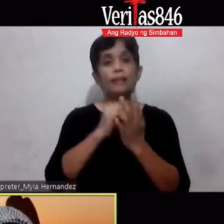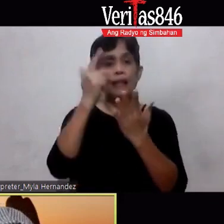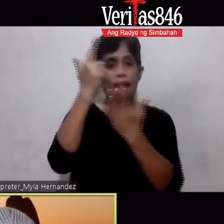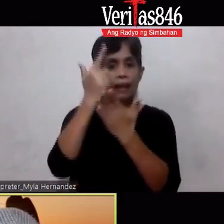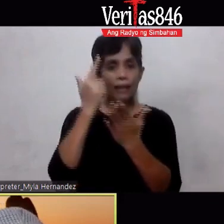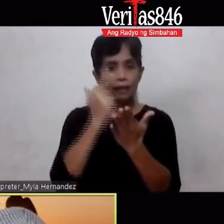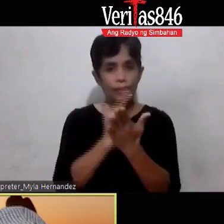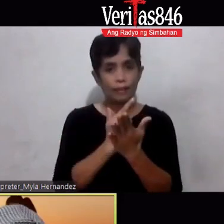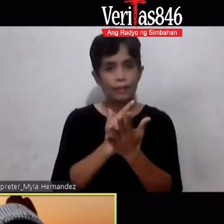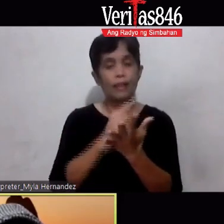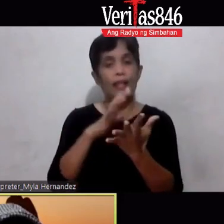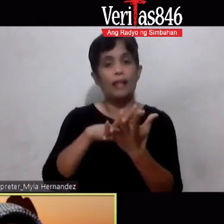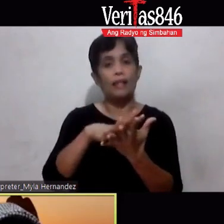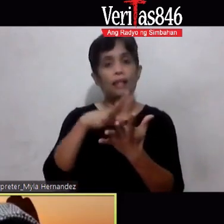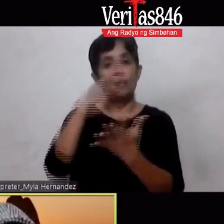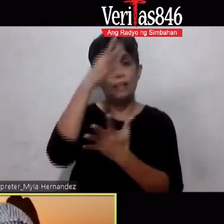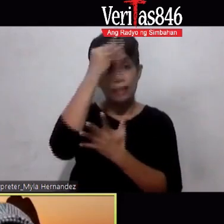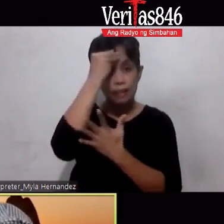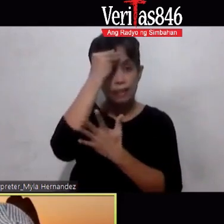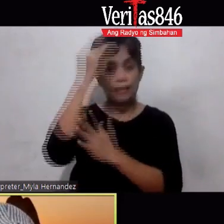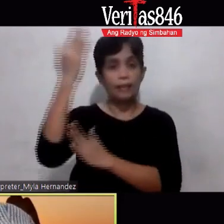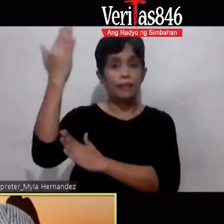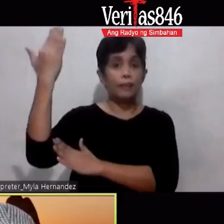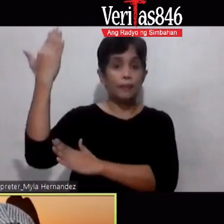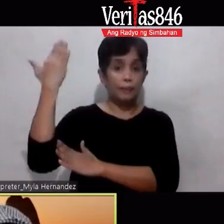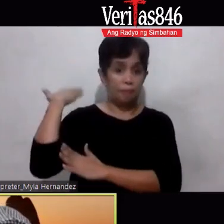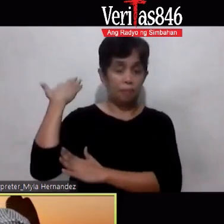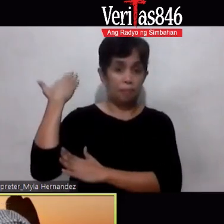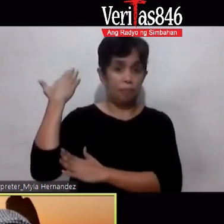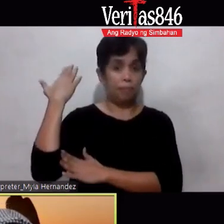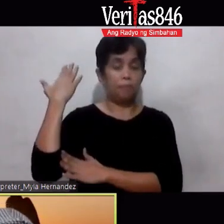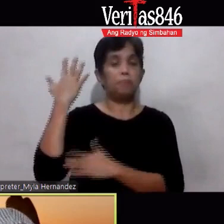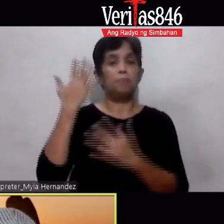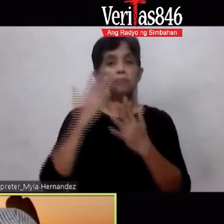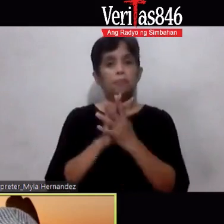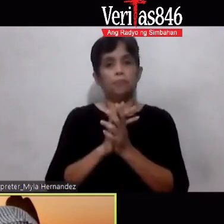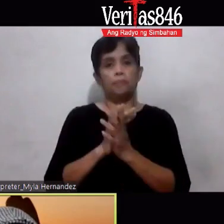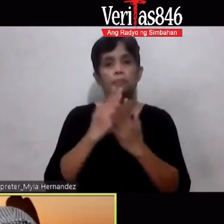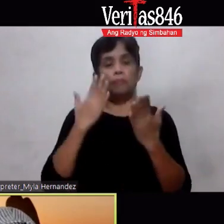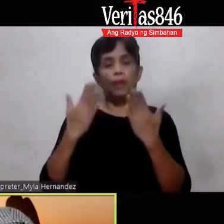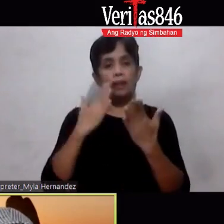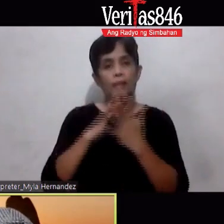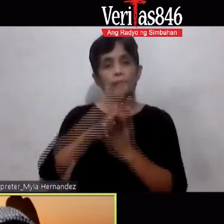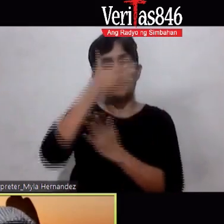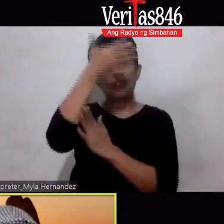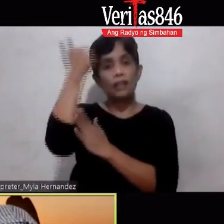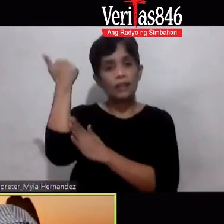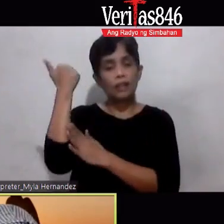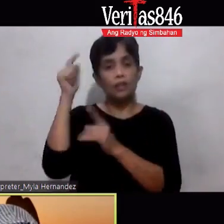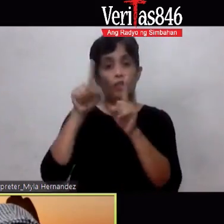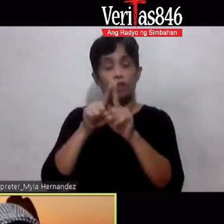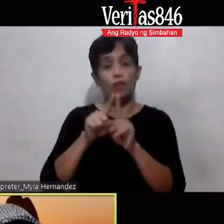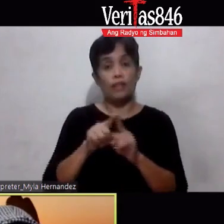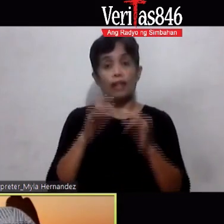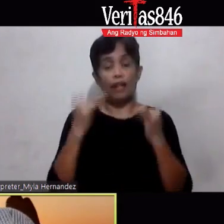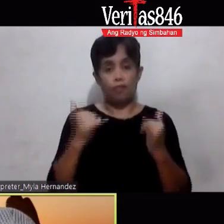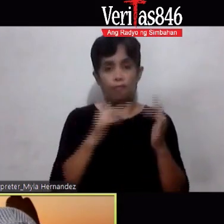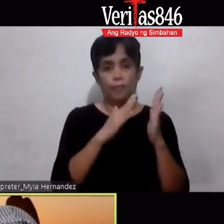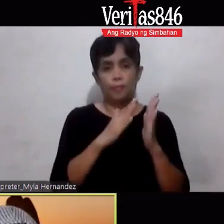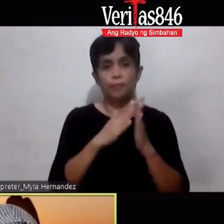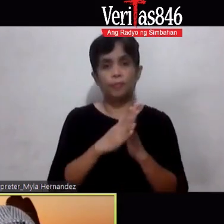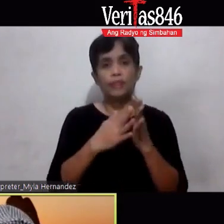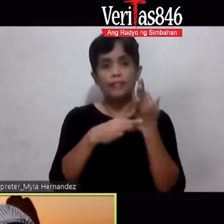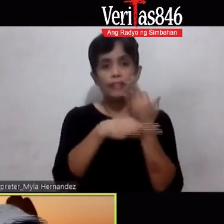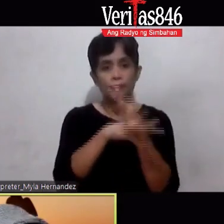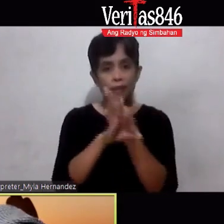ating nakaraan Ay baka po kasi makalimutan Eh baka po may magkakataon naman na ayusin na natin Ngayon na po natin ayusin Ngayon